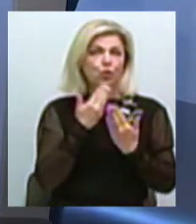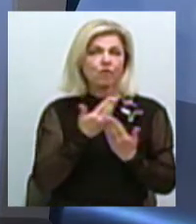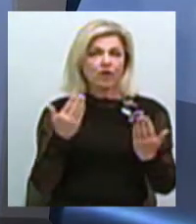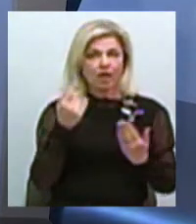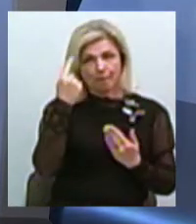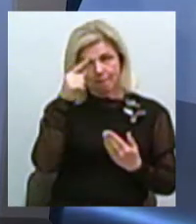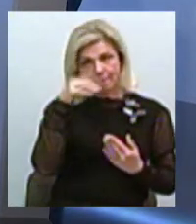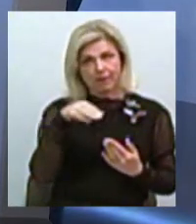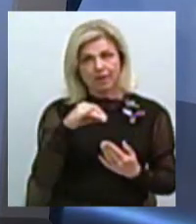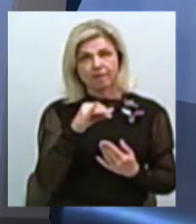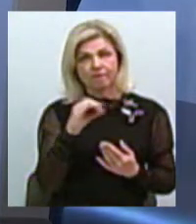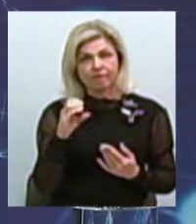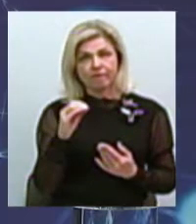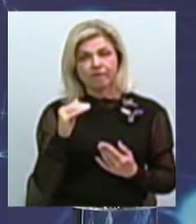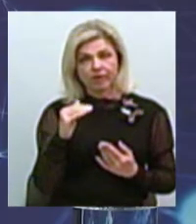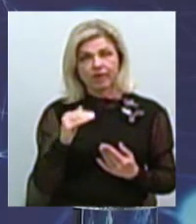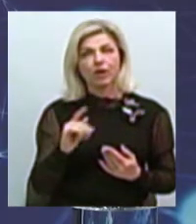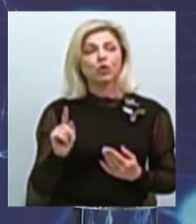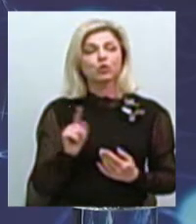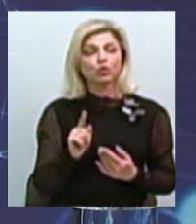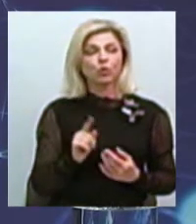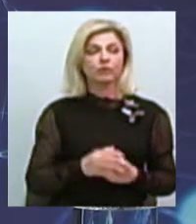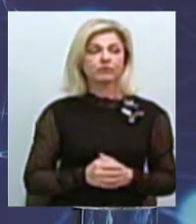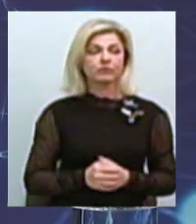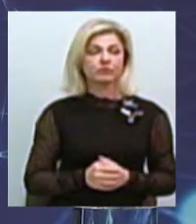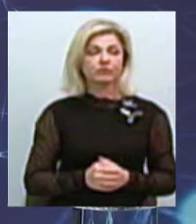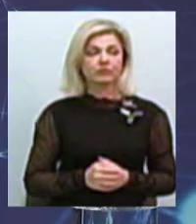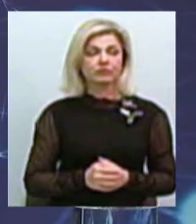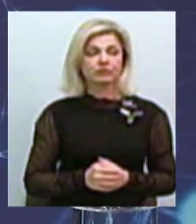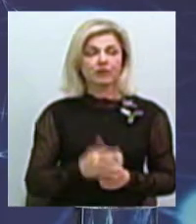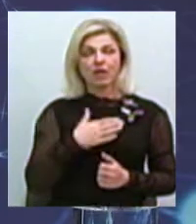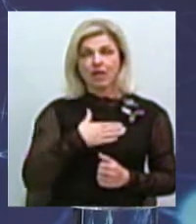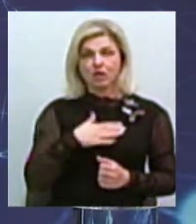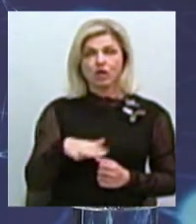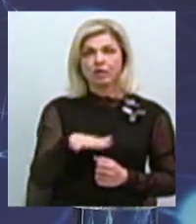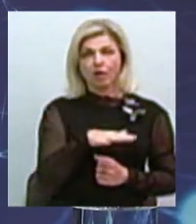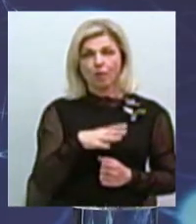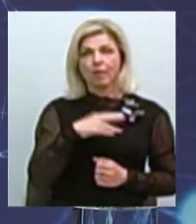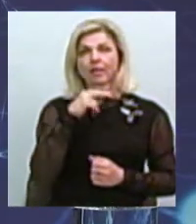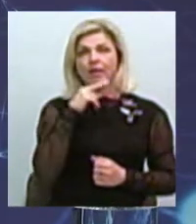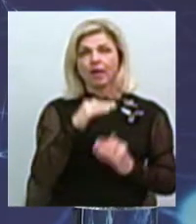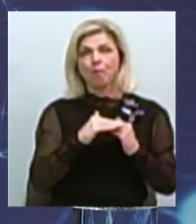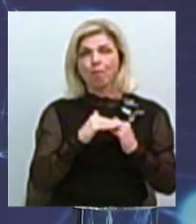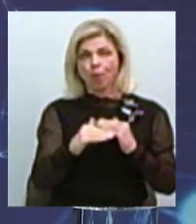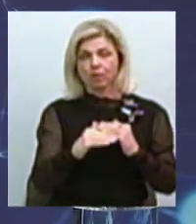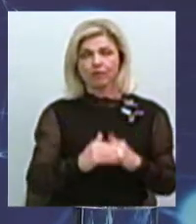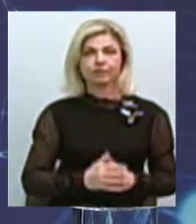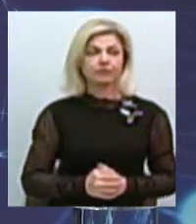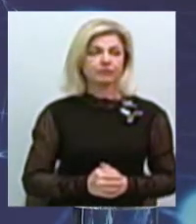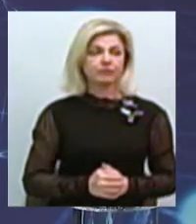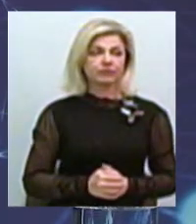міф про те, що тут на наших територіях було дике поле до